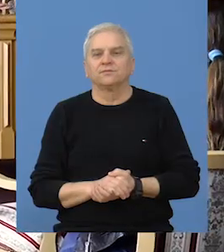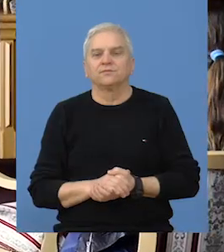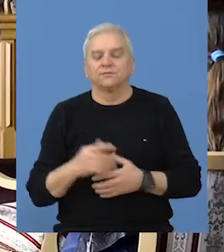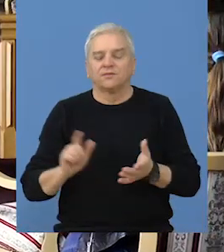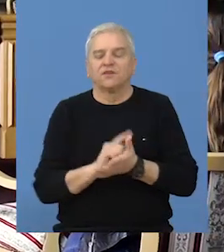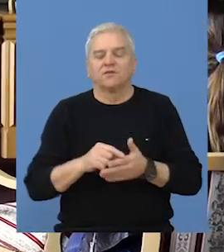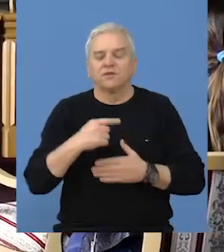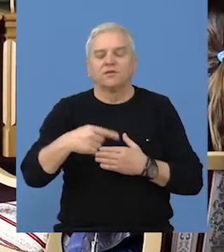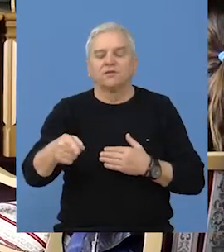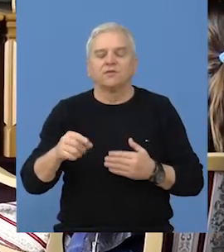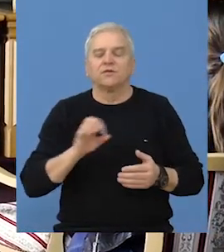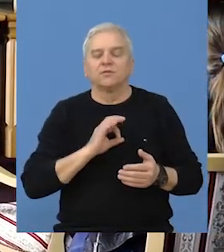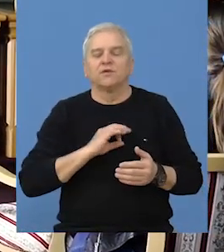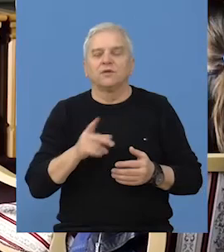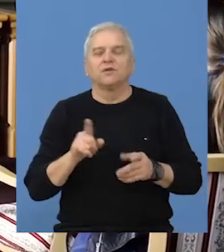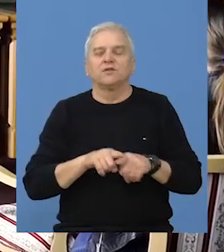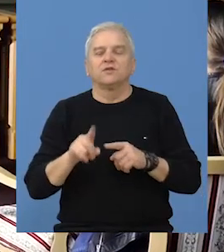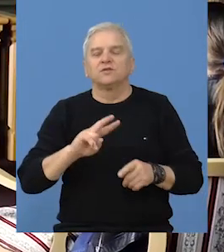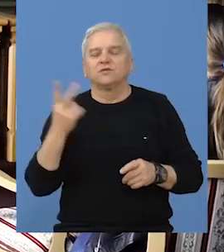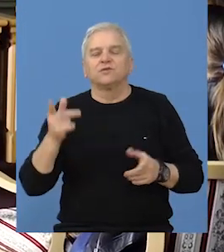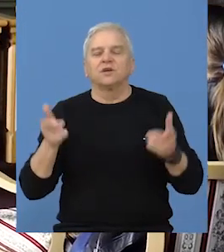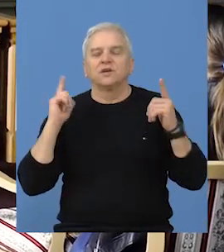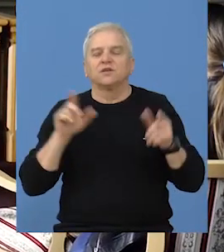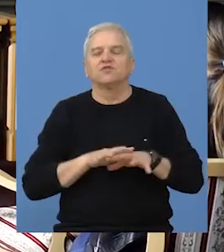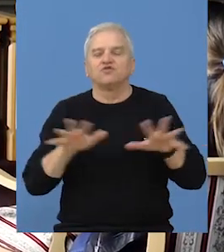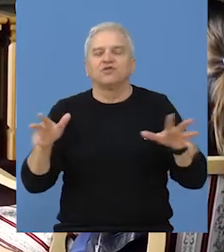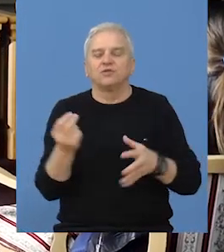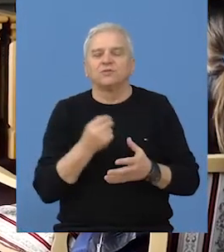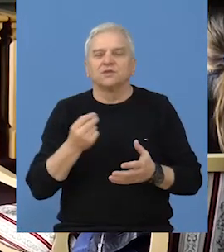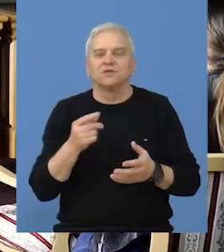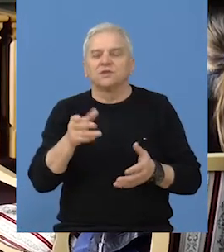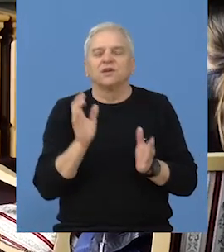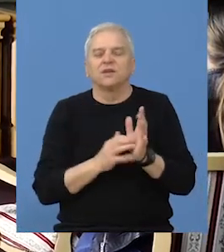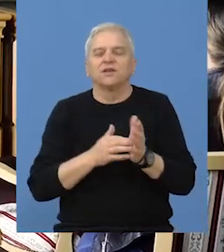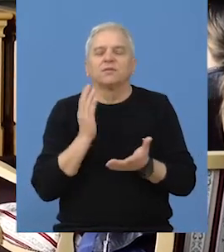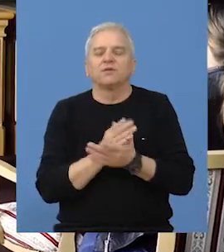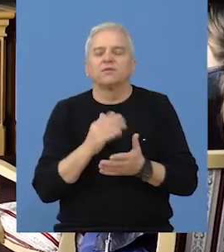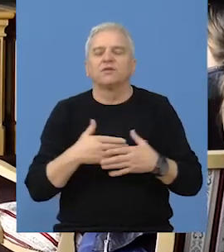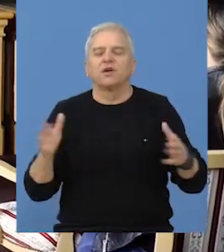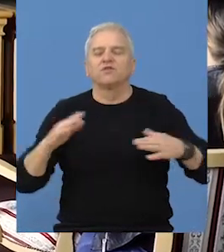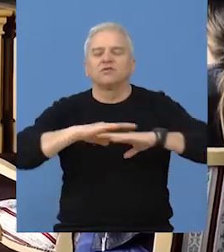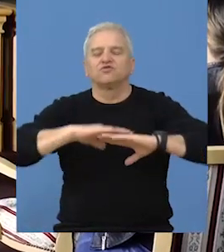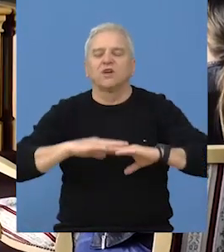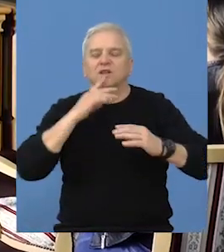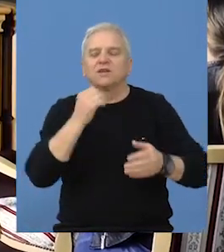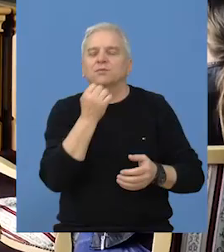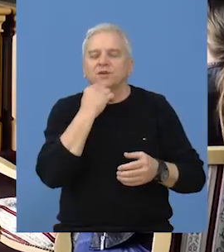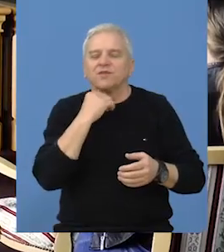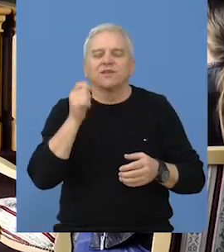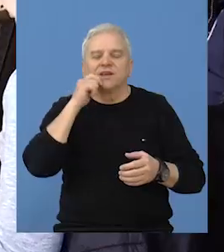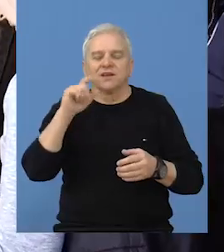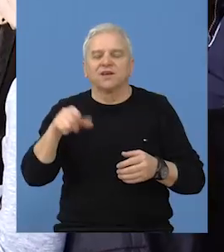U narednom periodu u Bečeju, kao i u drugim gradovima širom Srbije, trebalo bi da se otvore šalteri za